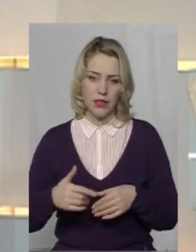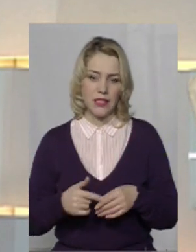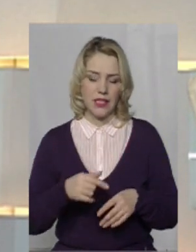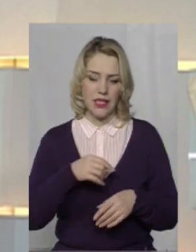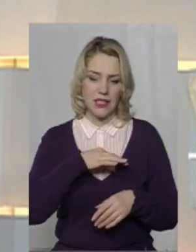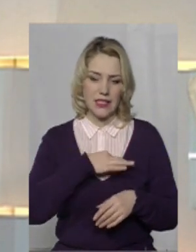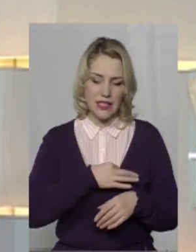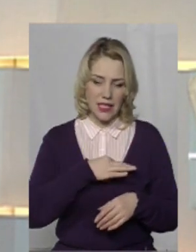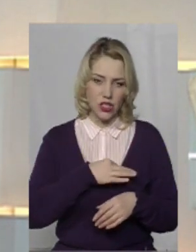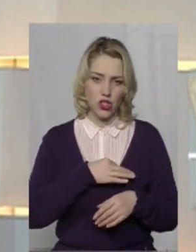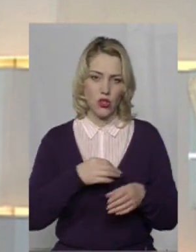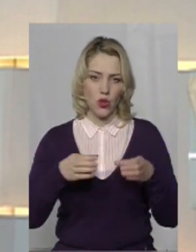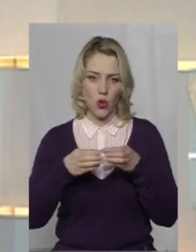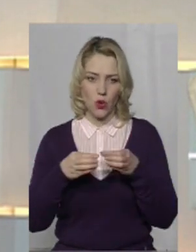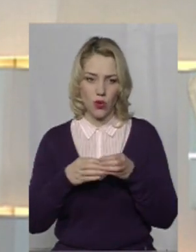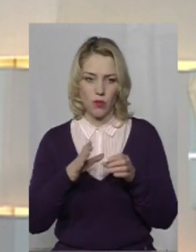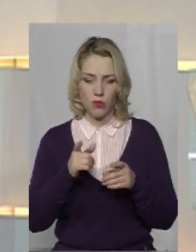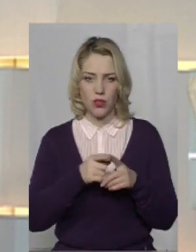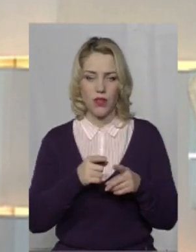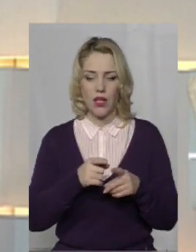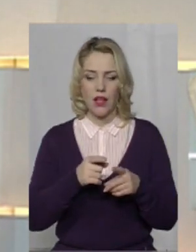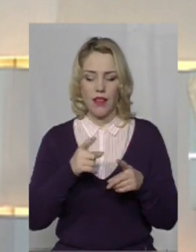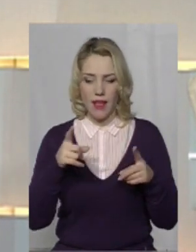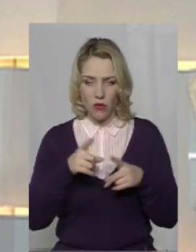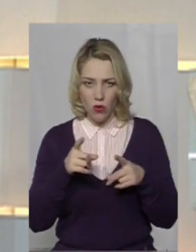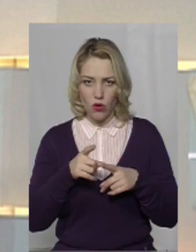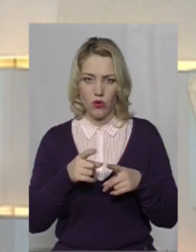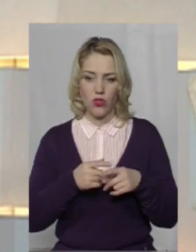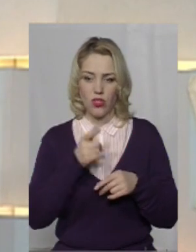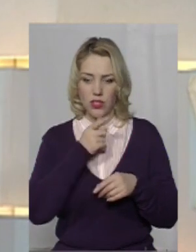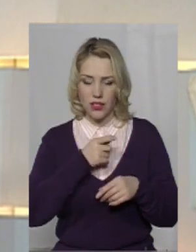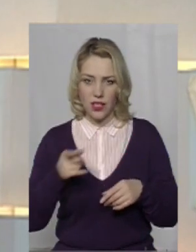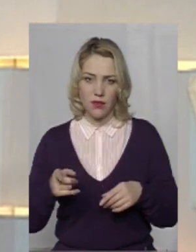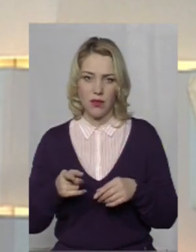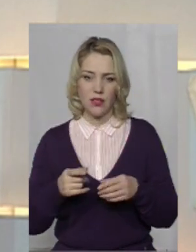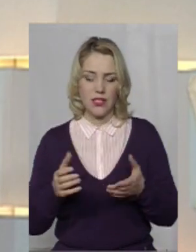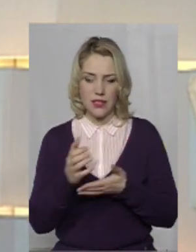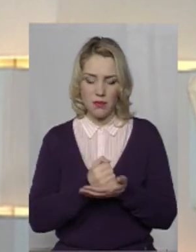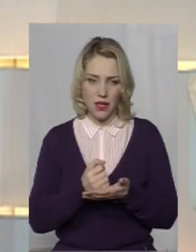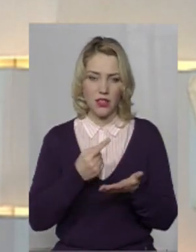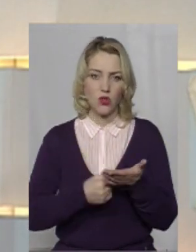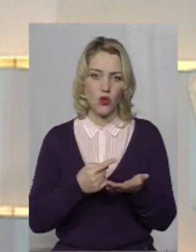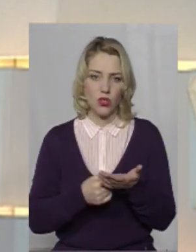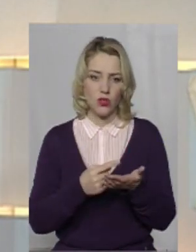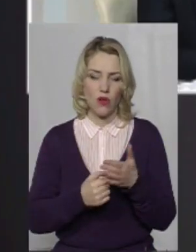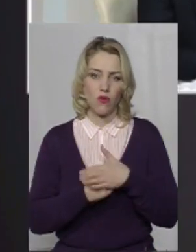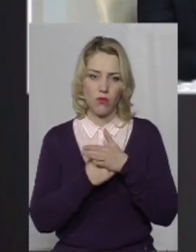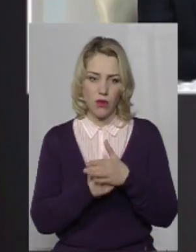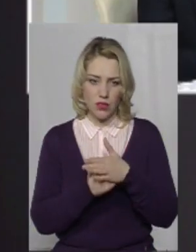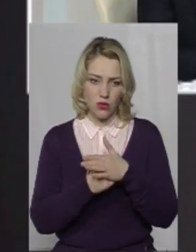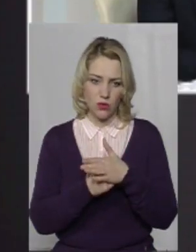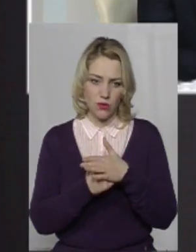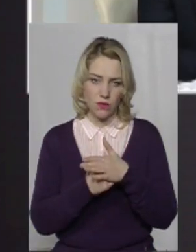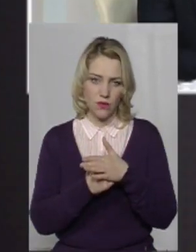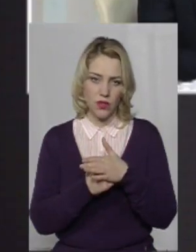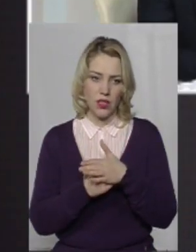-оперативної групи, буде у найкоротші терміни збирати доказову базу, збирати інші докази, які будуть мати